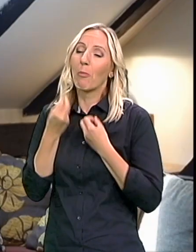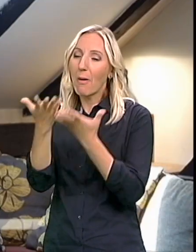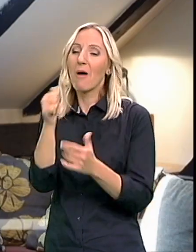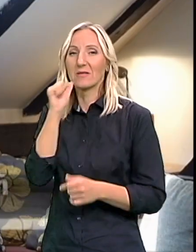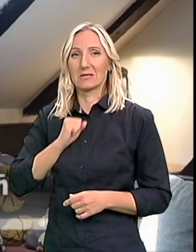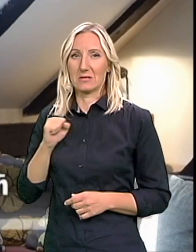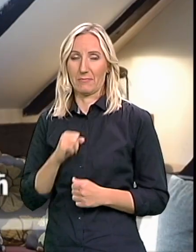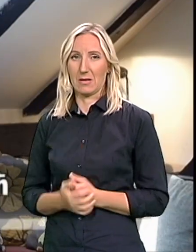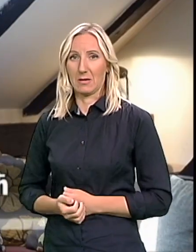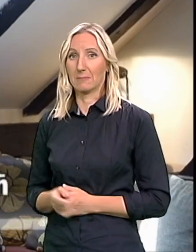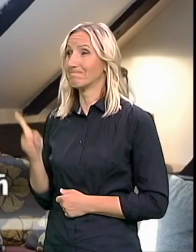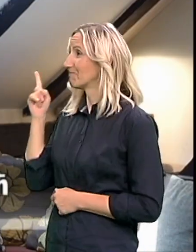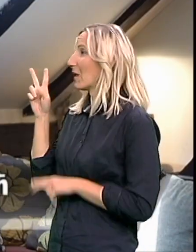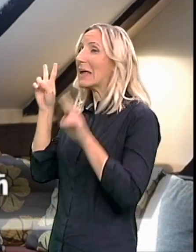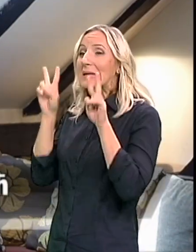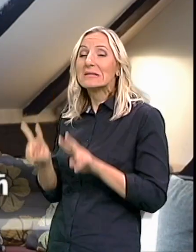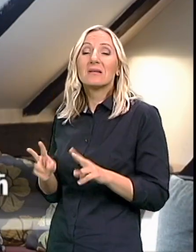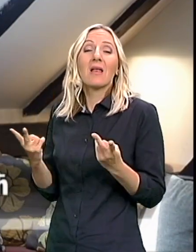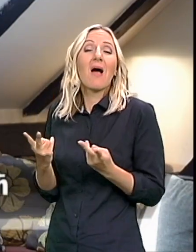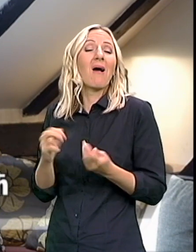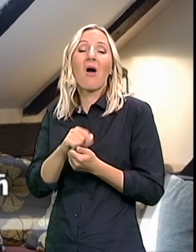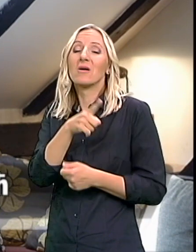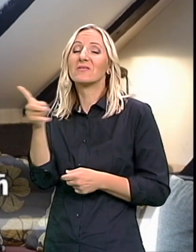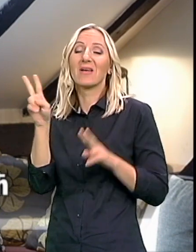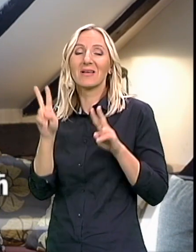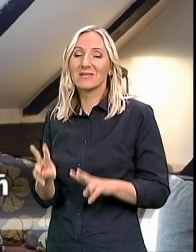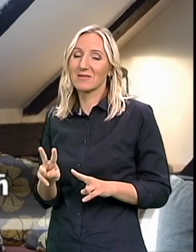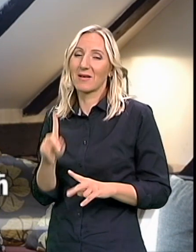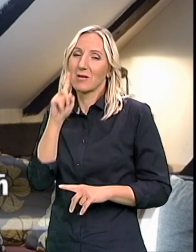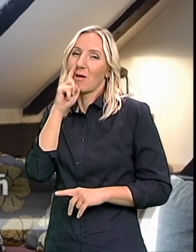svaka istina Zaboli Neka nije prijatna